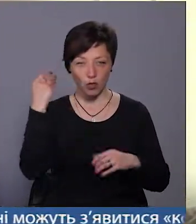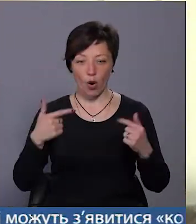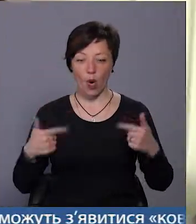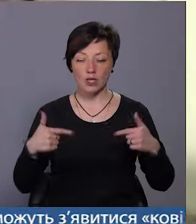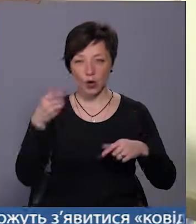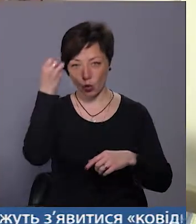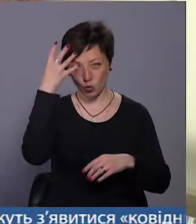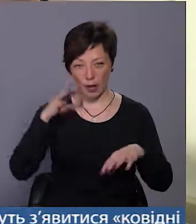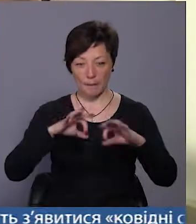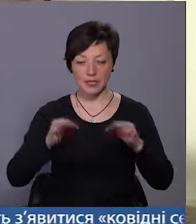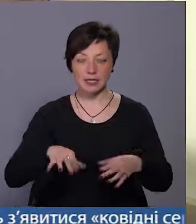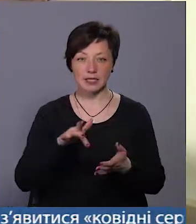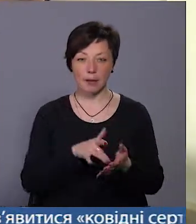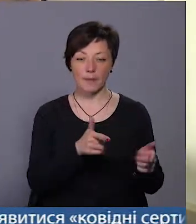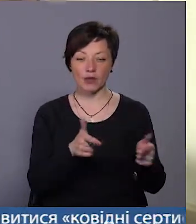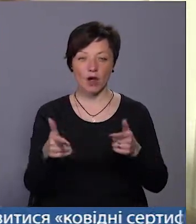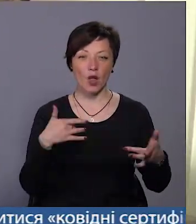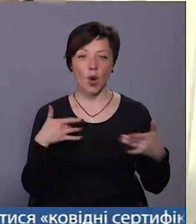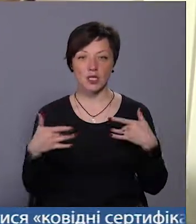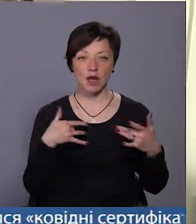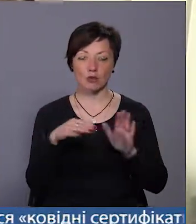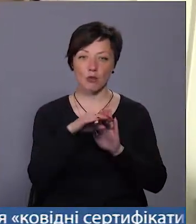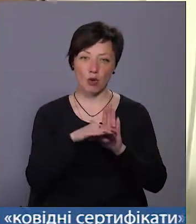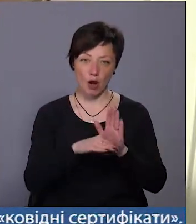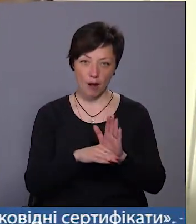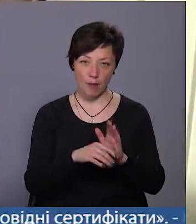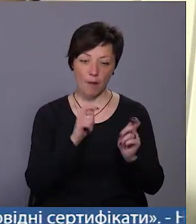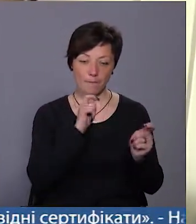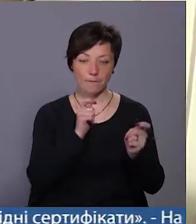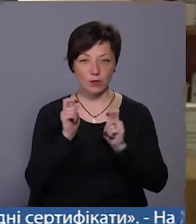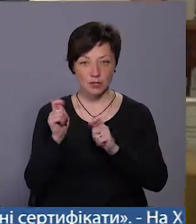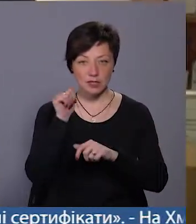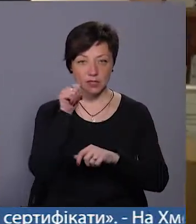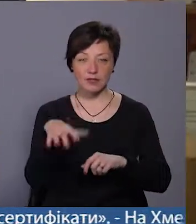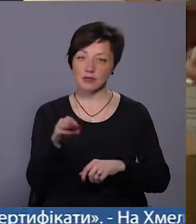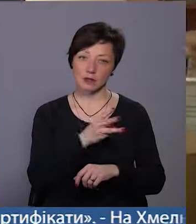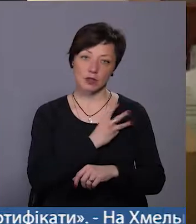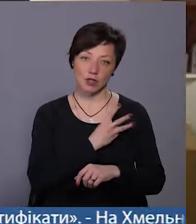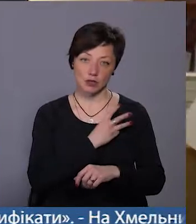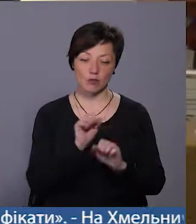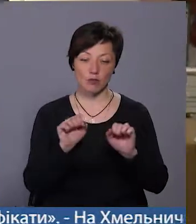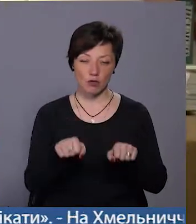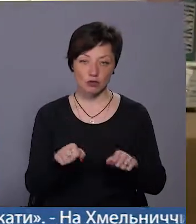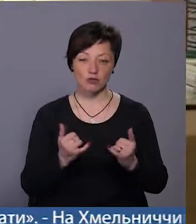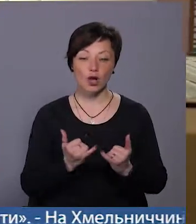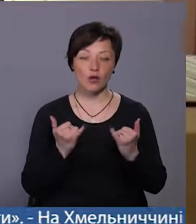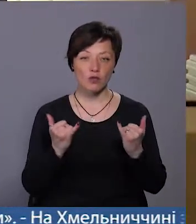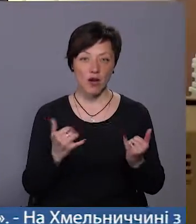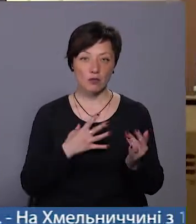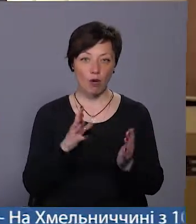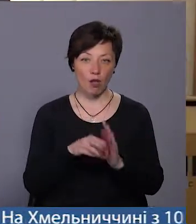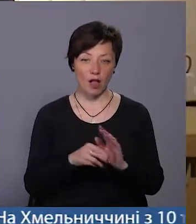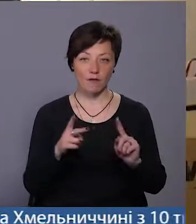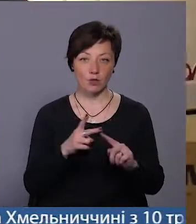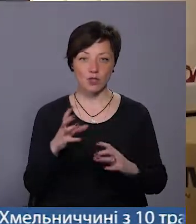-мистецькому центрі традиційно підготували концертну програму та гостинці. Завтра усі охочі хмельничани мають змогу вшанувати полеглих у